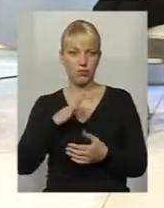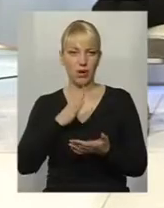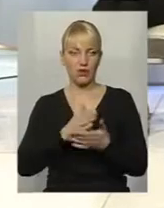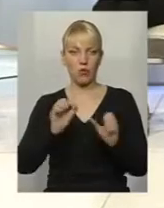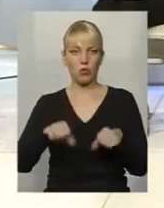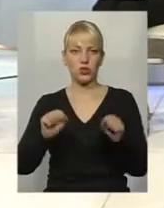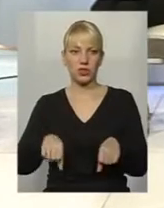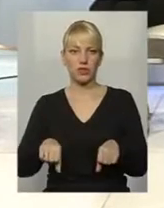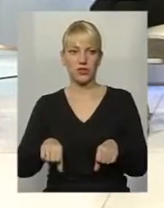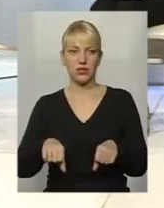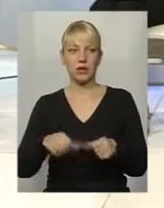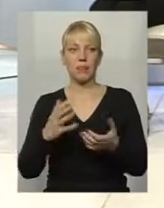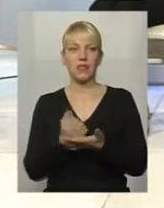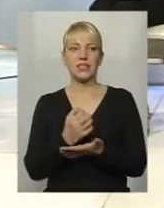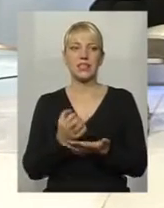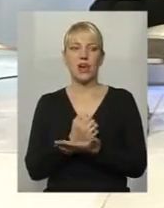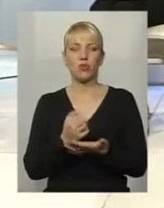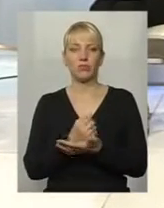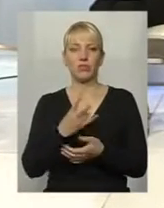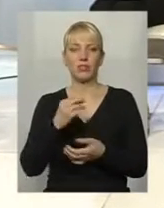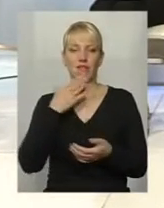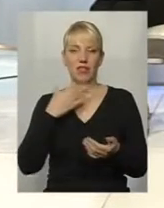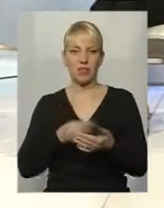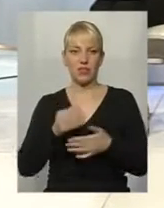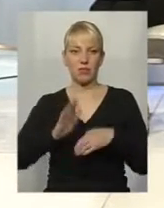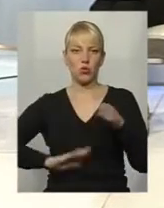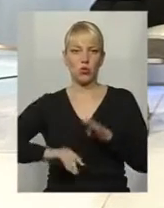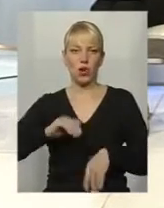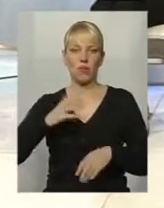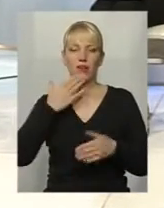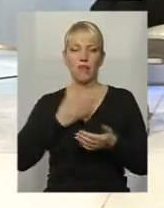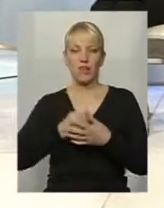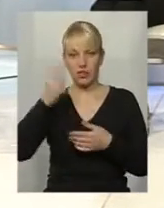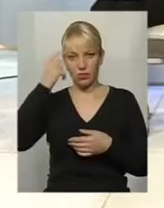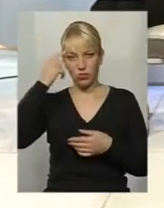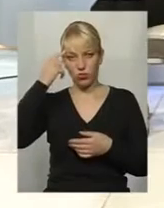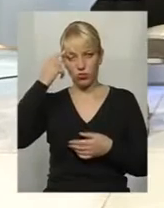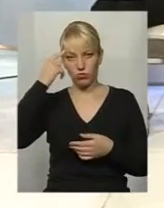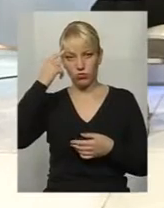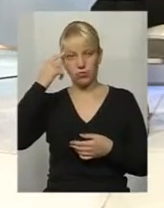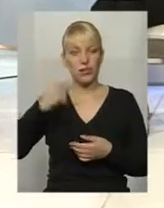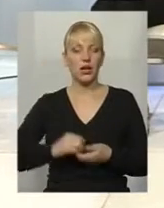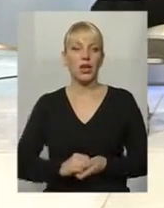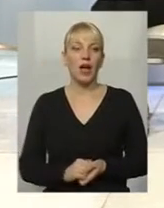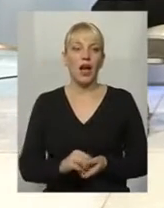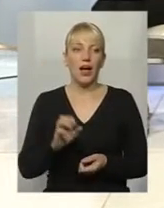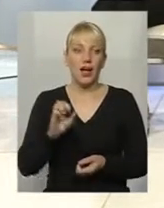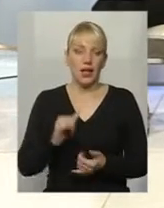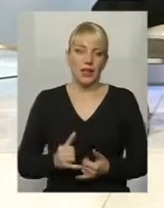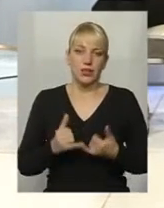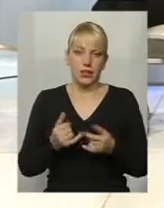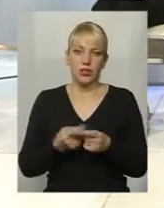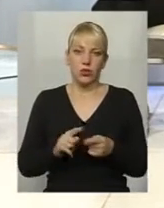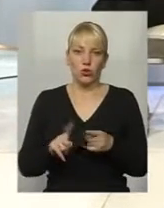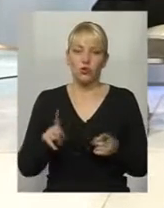можливість заробити власними руками, власним розумом для того, аби